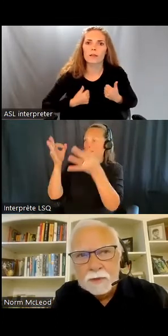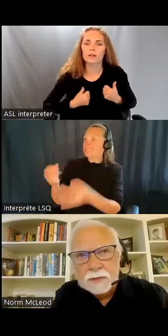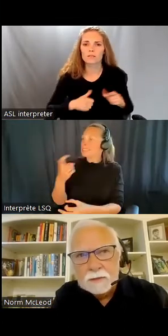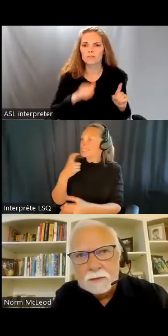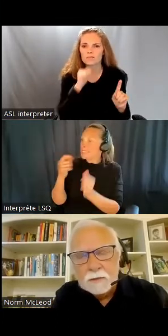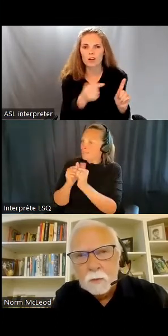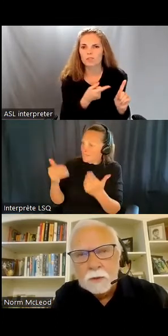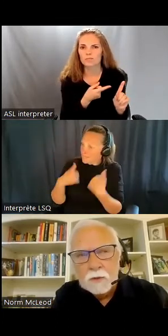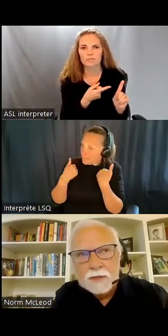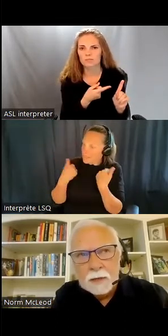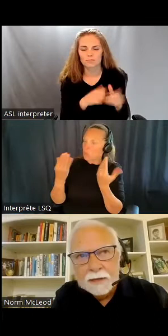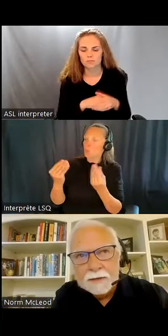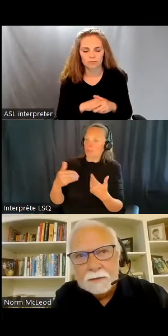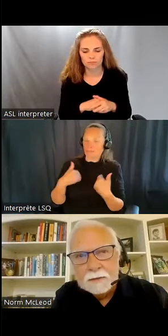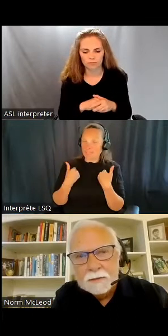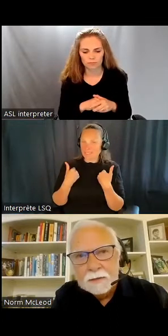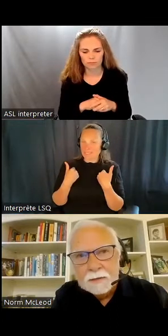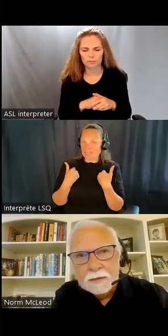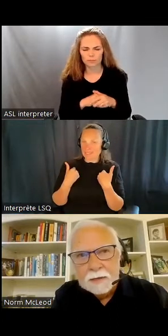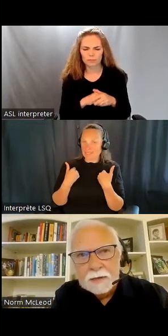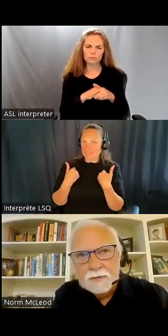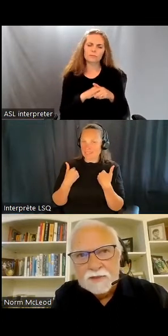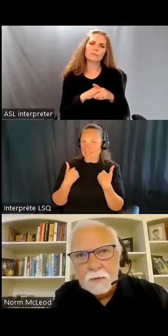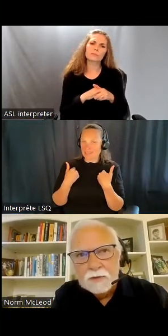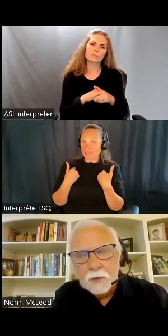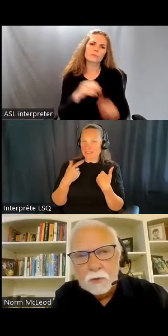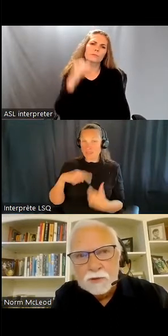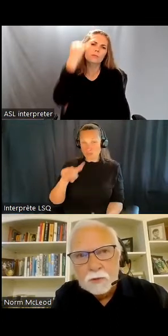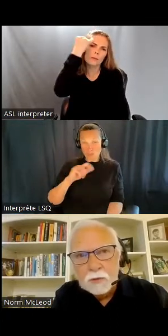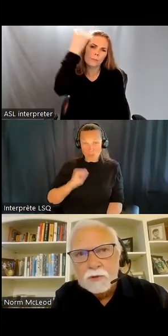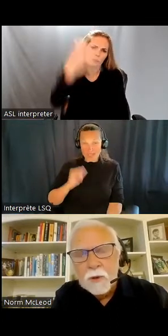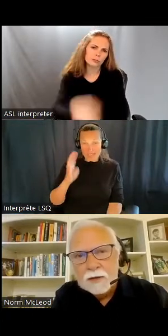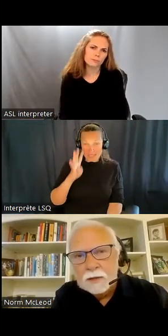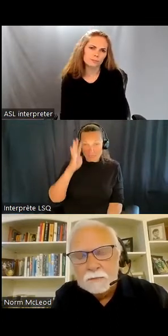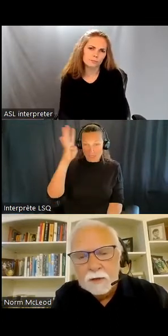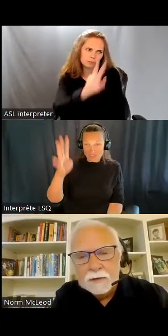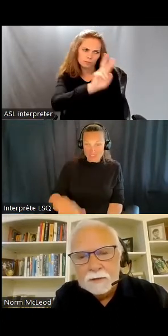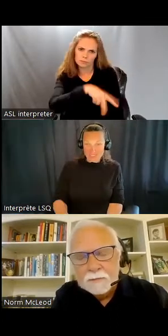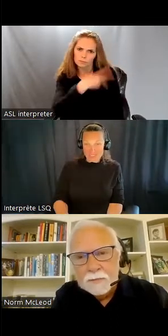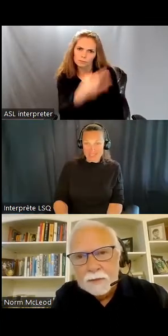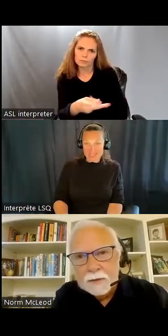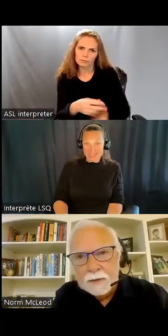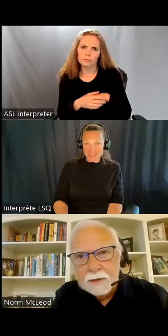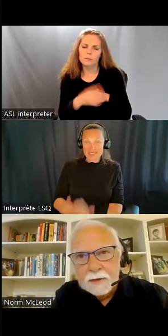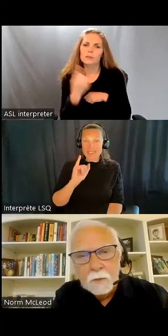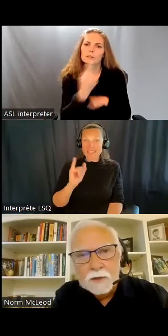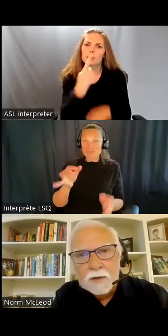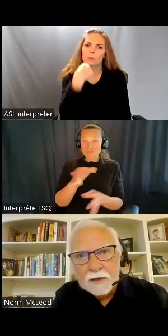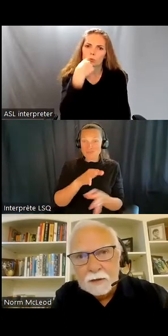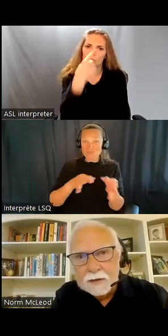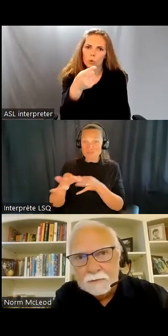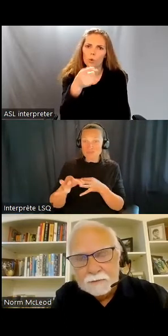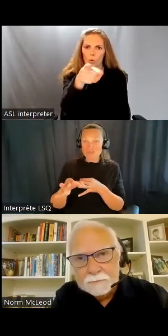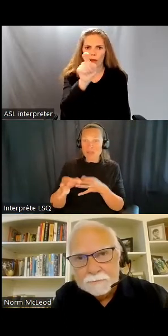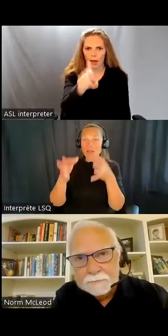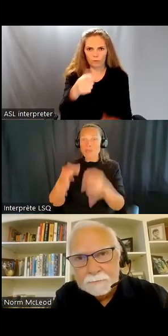Pouvez-vous imaginer un instant ce que ce serait si quelqu'un d'autre décidait pour vous où vous allez